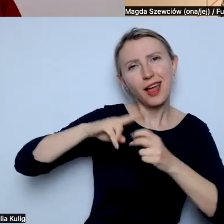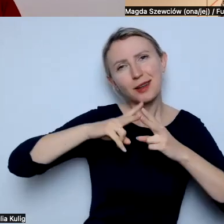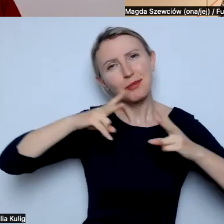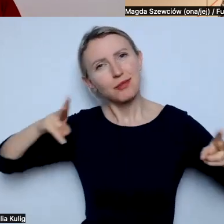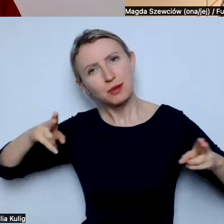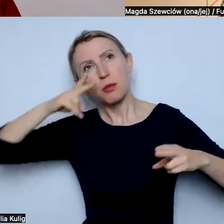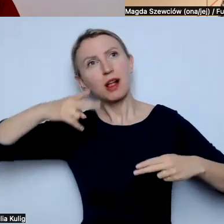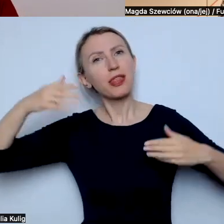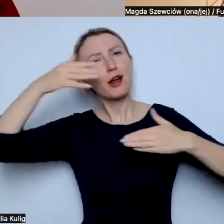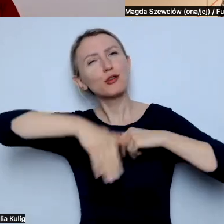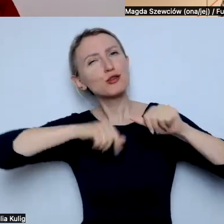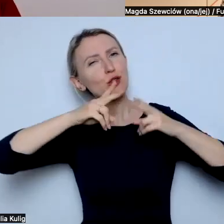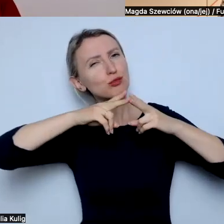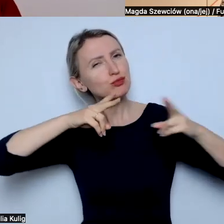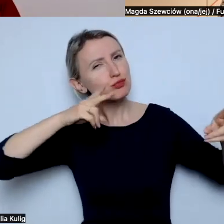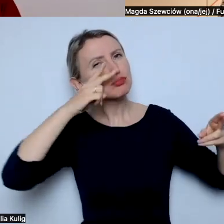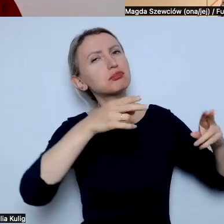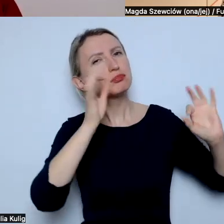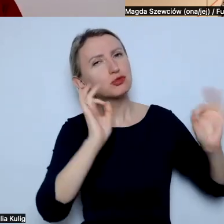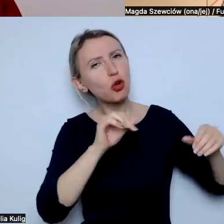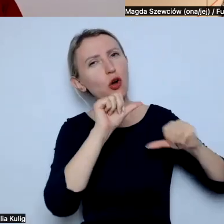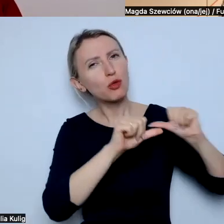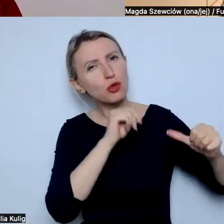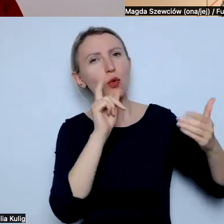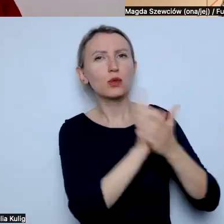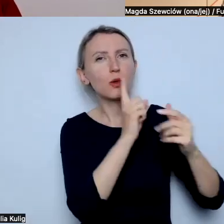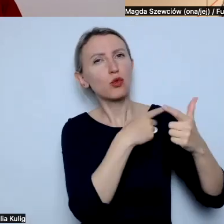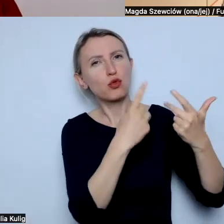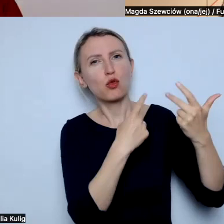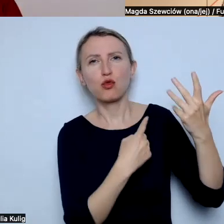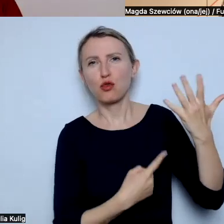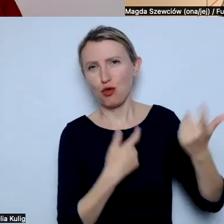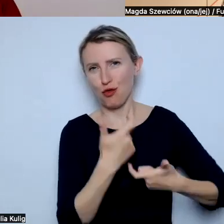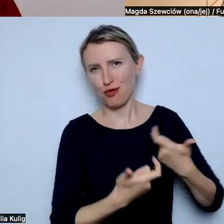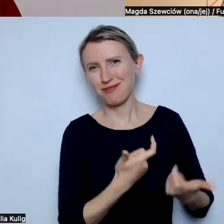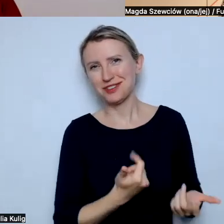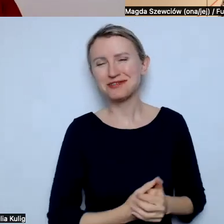koniec roku i myślę sobie, ok, to był dobry rok, bo udało nam się zrobić to albo to.